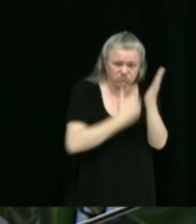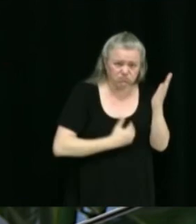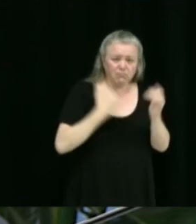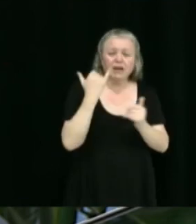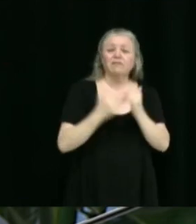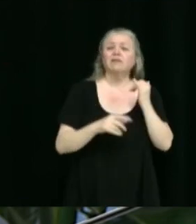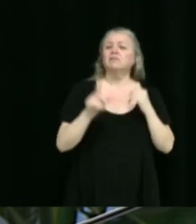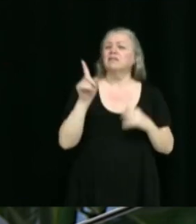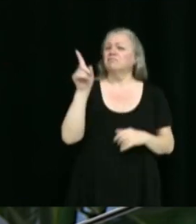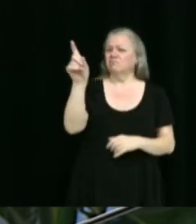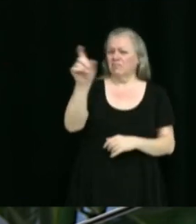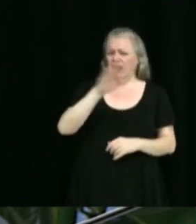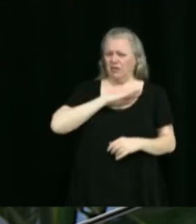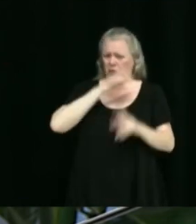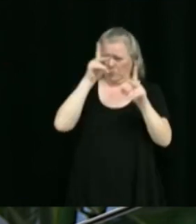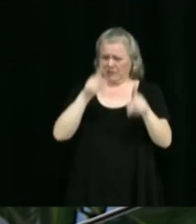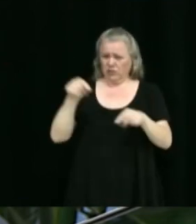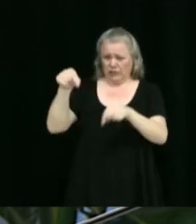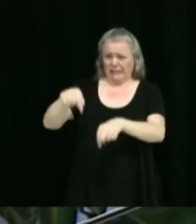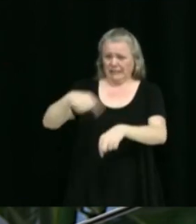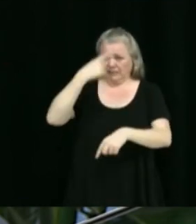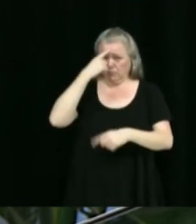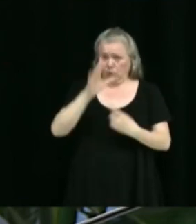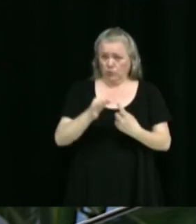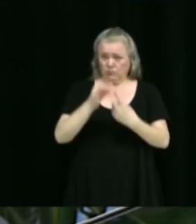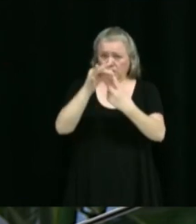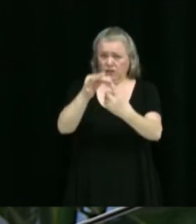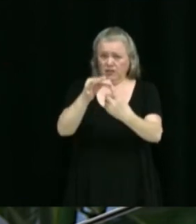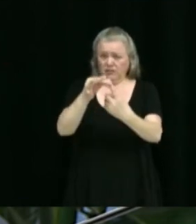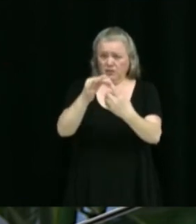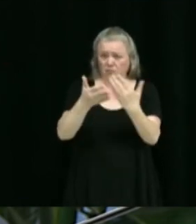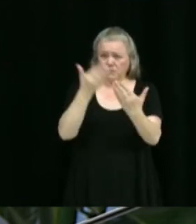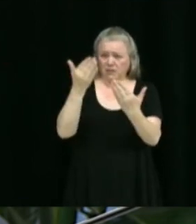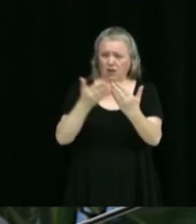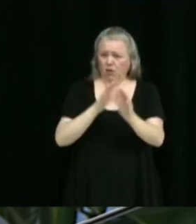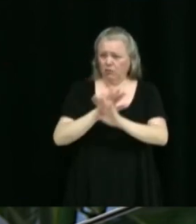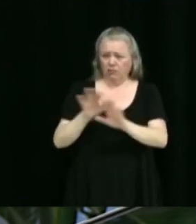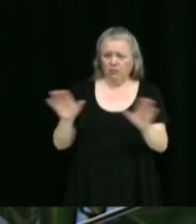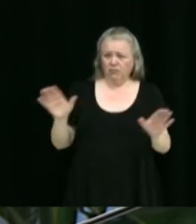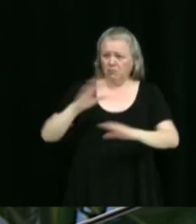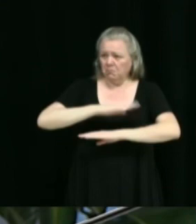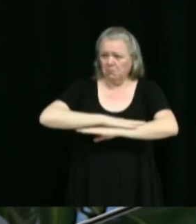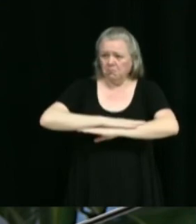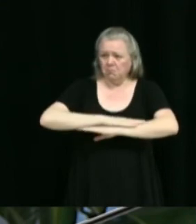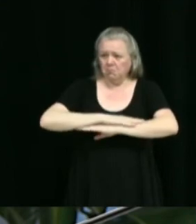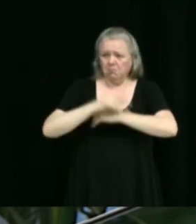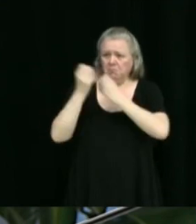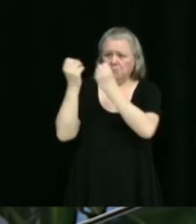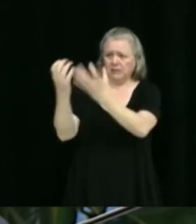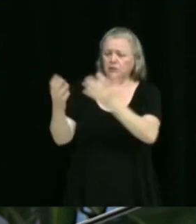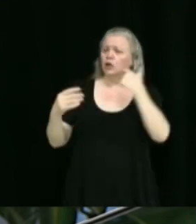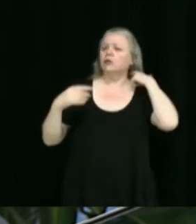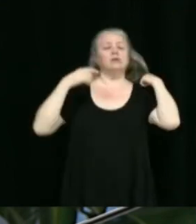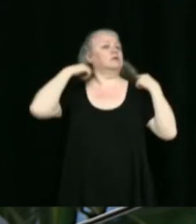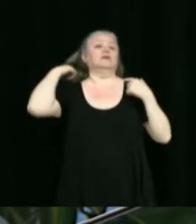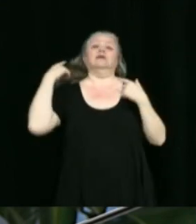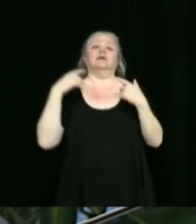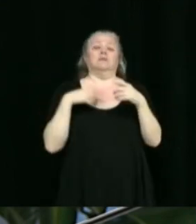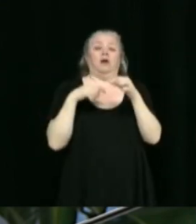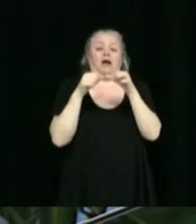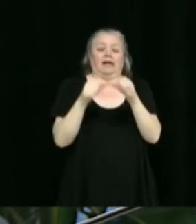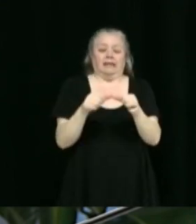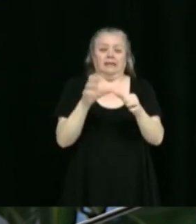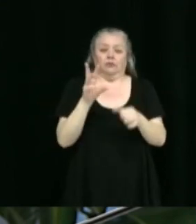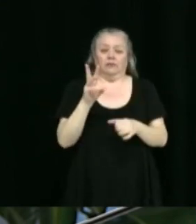Est-ce que des personnes sont présentes dans la salle pour les dérogations mineures? Non. Donc, le 65